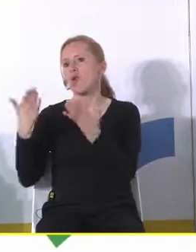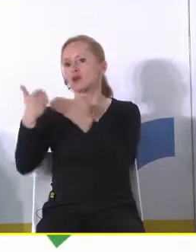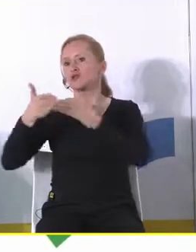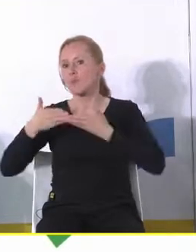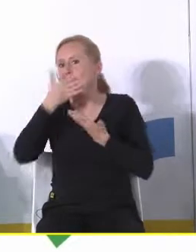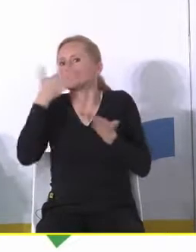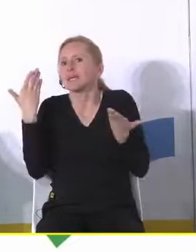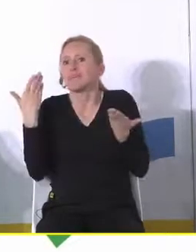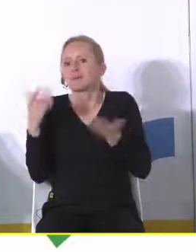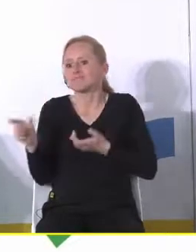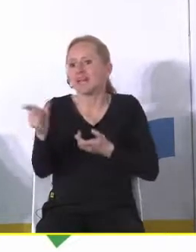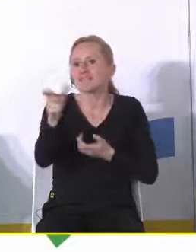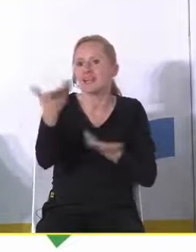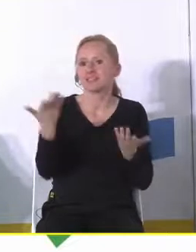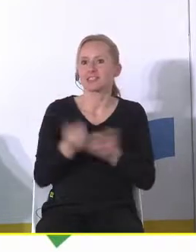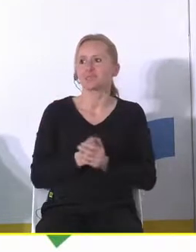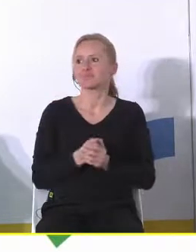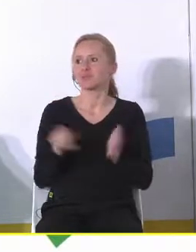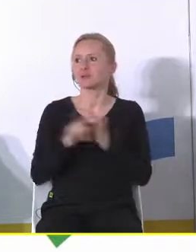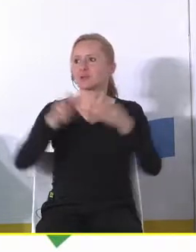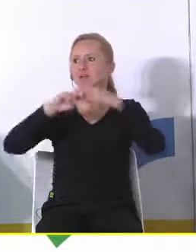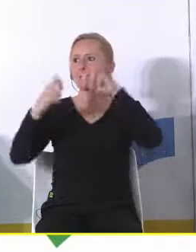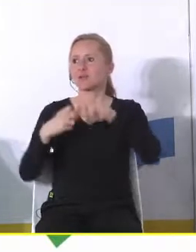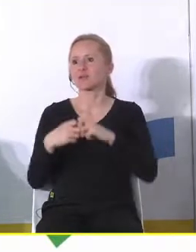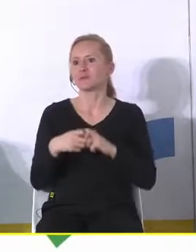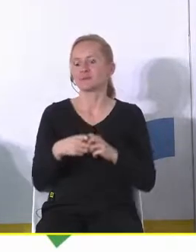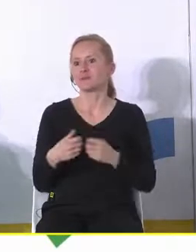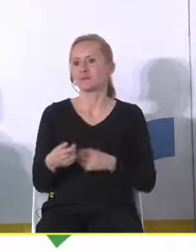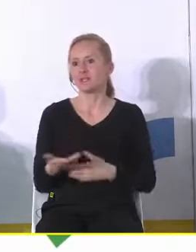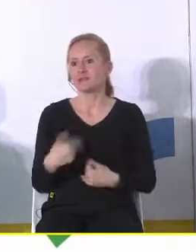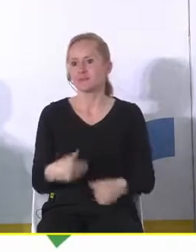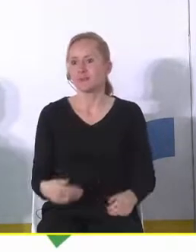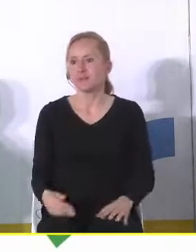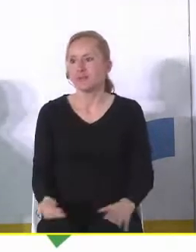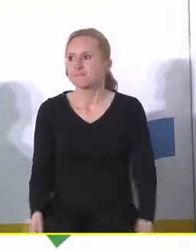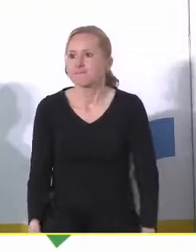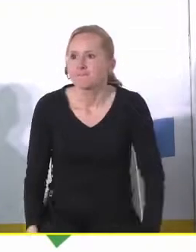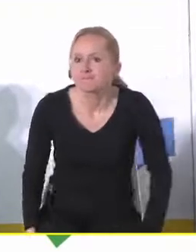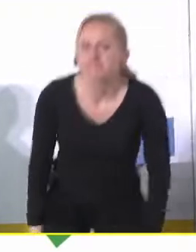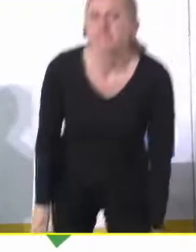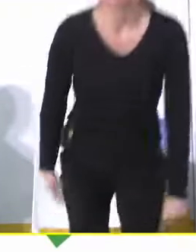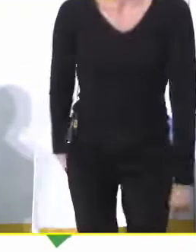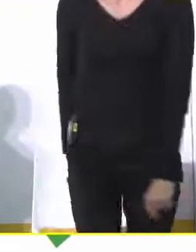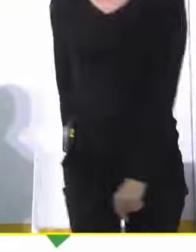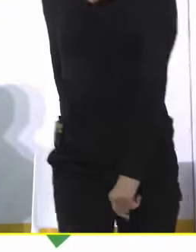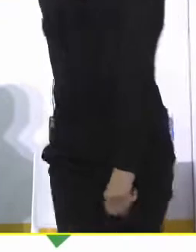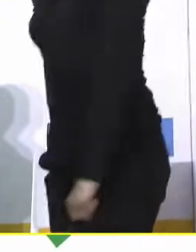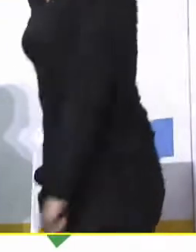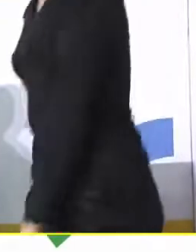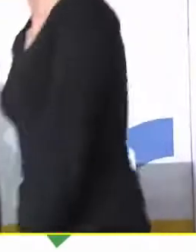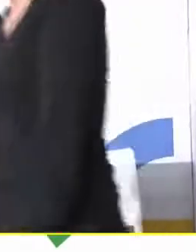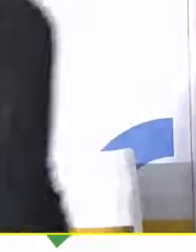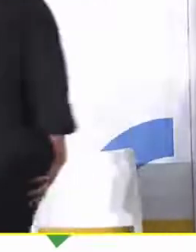po prostu nie ma tego na trasie tej ścieżki ja się wtrącam bo nam się kończy a jest jeszcze głos to nie wiem czy państwo